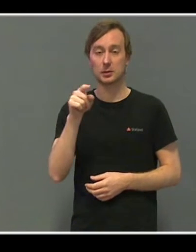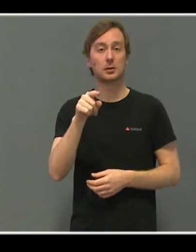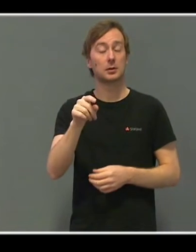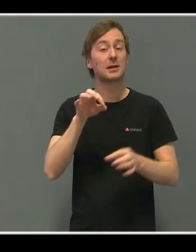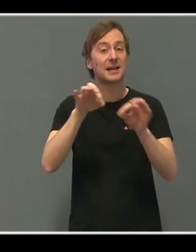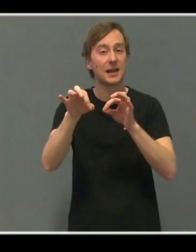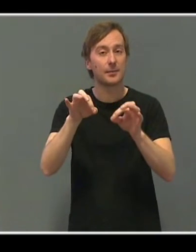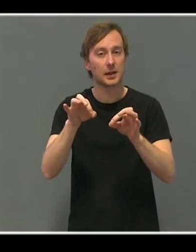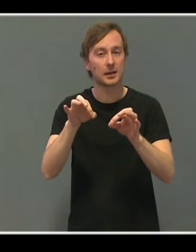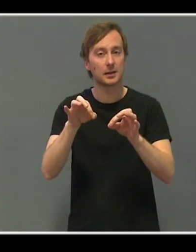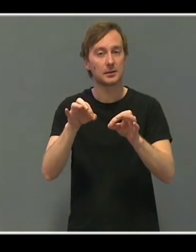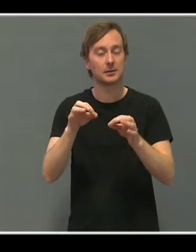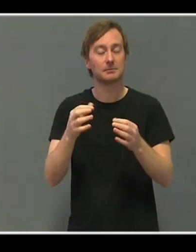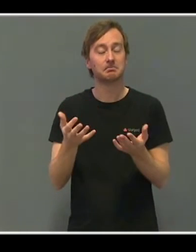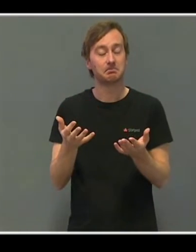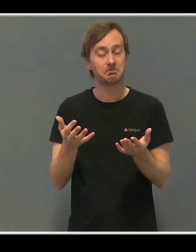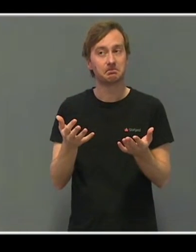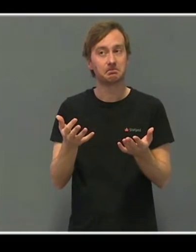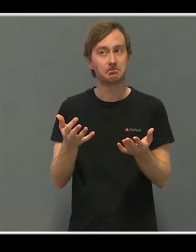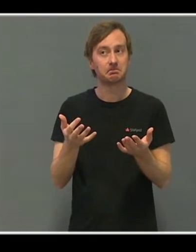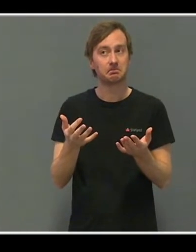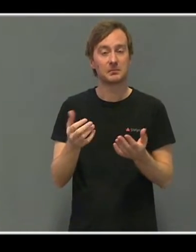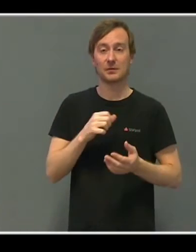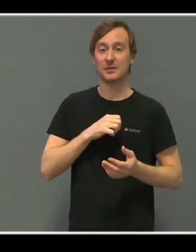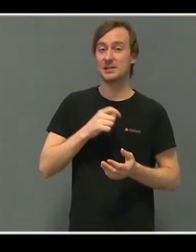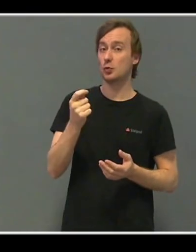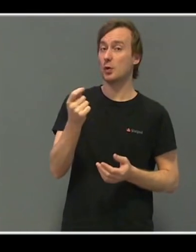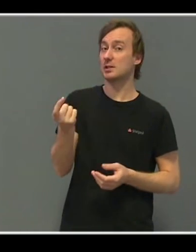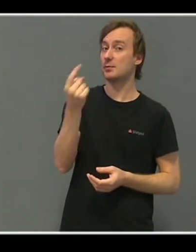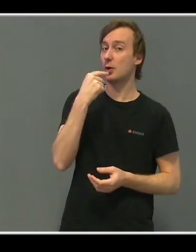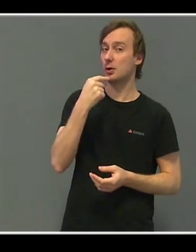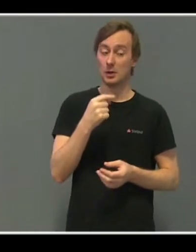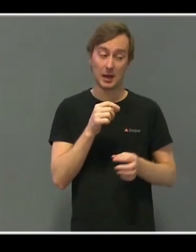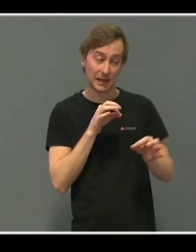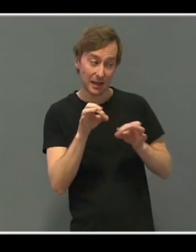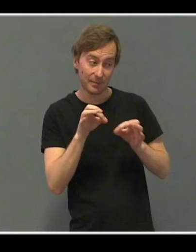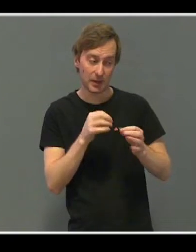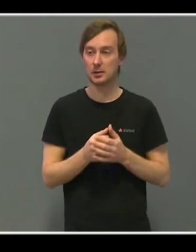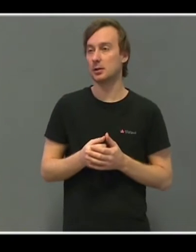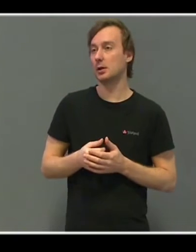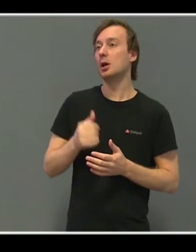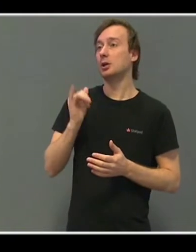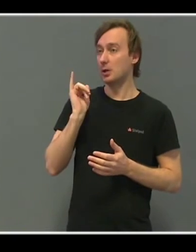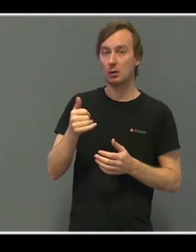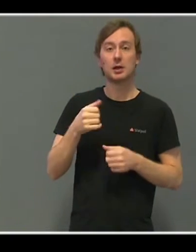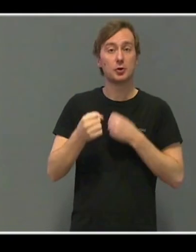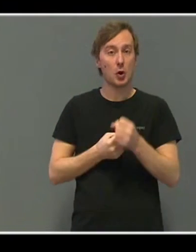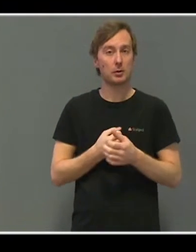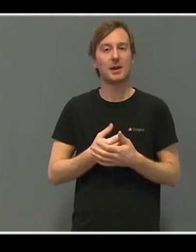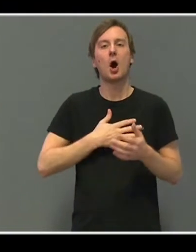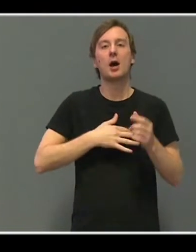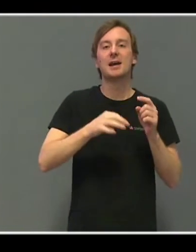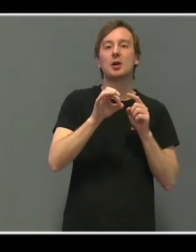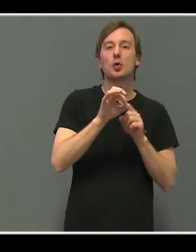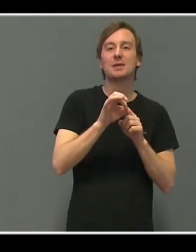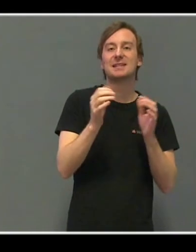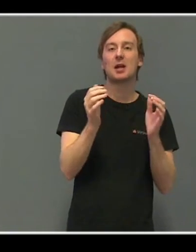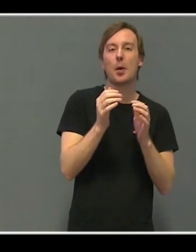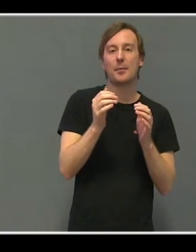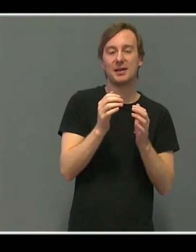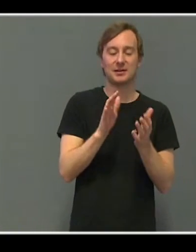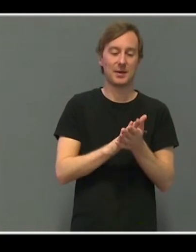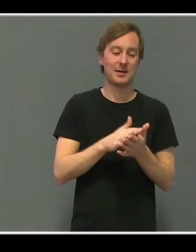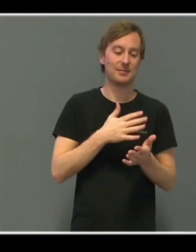fremover også. Jeg må innrømme at når jeg blir spurt om jeg gamer, så gjør jeg jo det, men det er ikke veldig avansert. Jeg har en sånn quizkampen-greie, som går med ti av vennene mine,